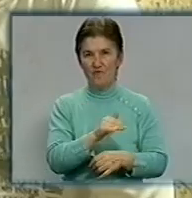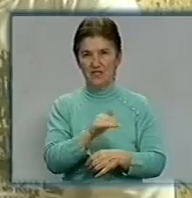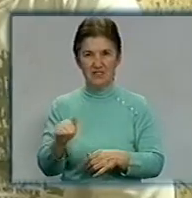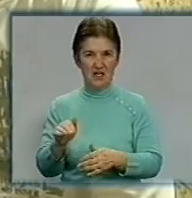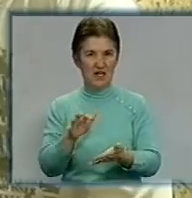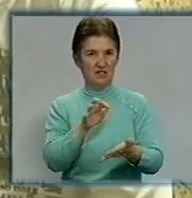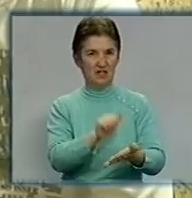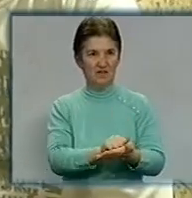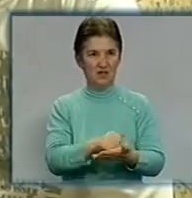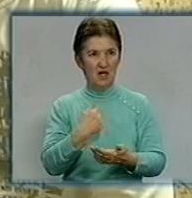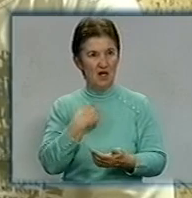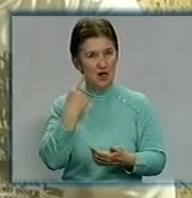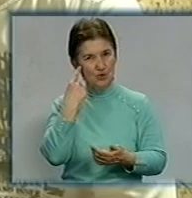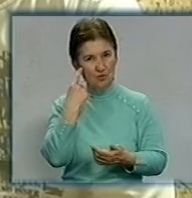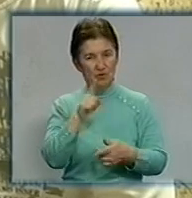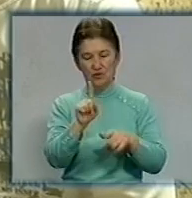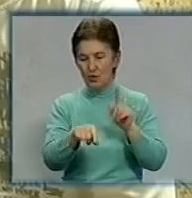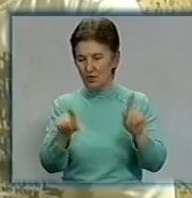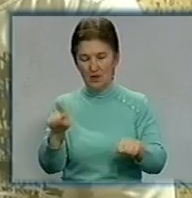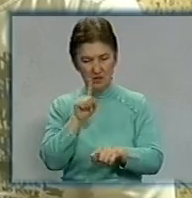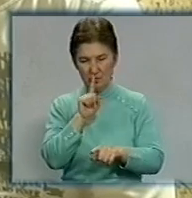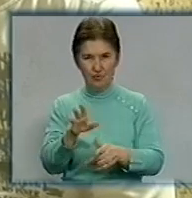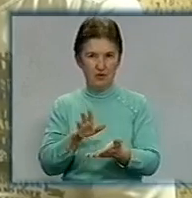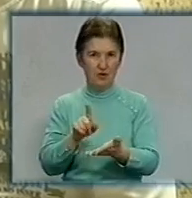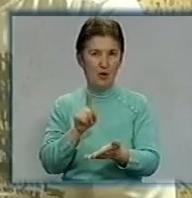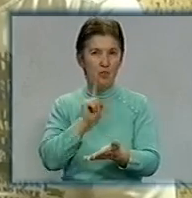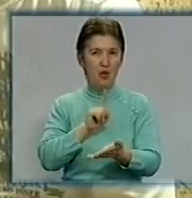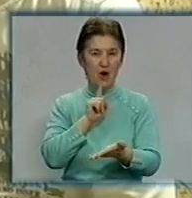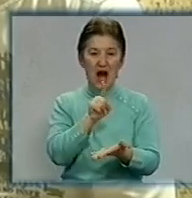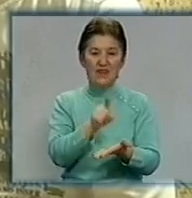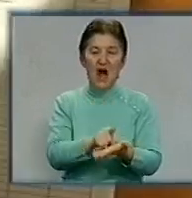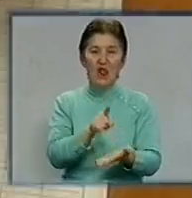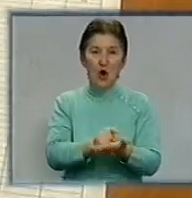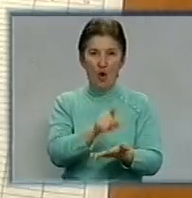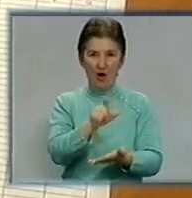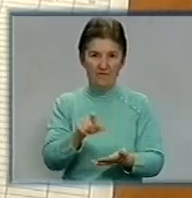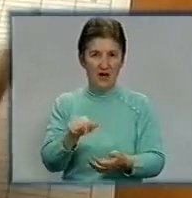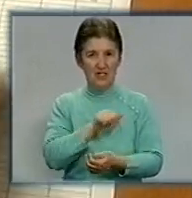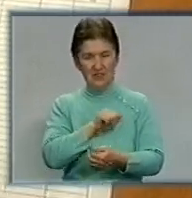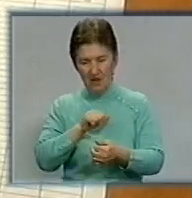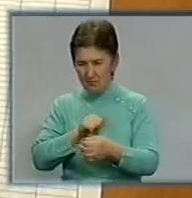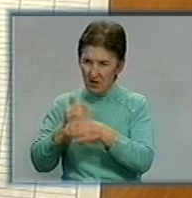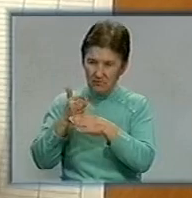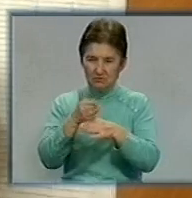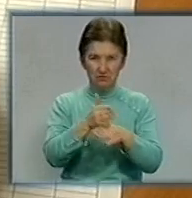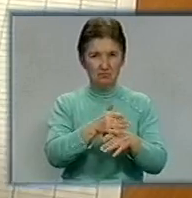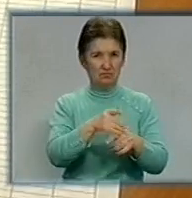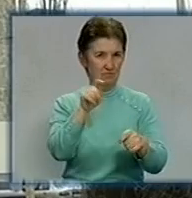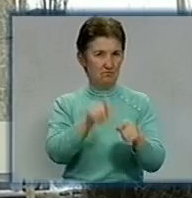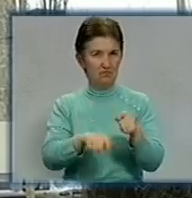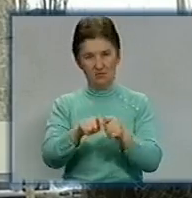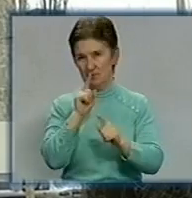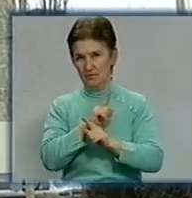Я думаю, до определеного моменту вони не будуть платити налоги, поки налоговая крепко за це не візьметься. Частіше декларують свої доходи ті, хто здає